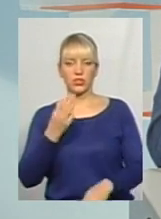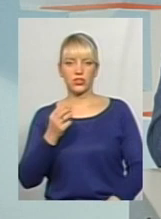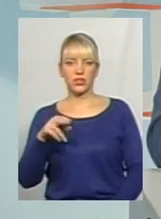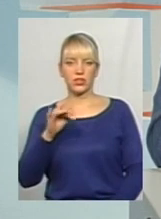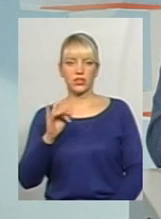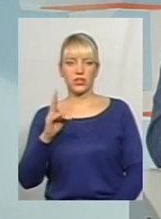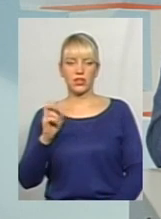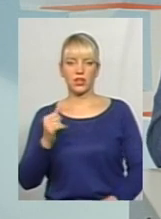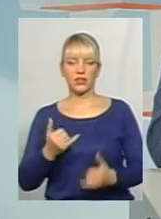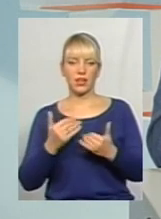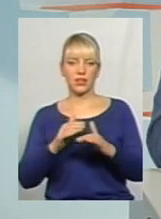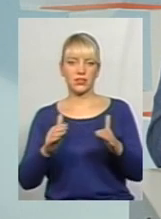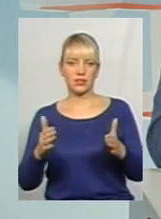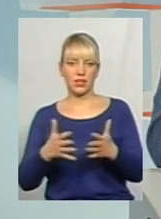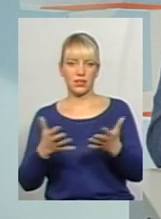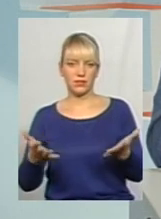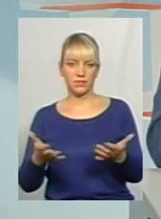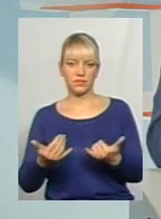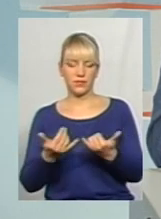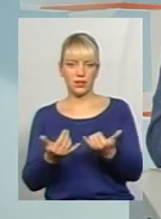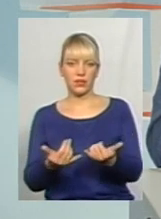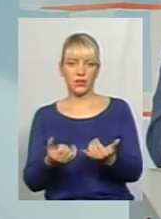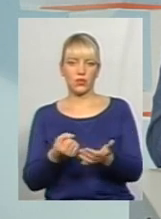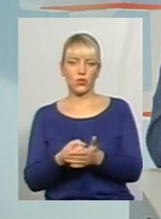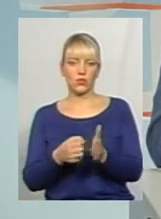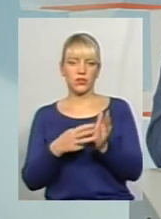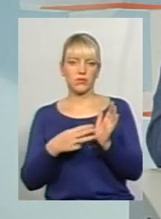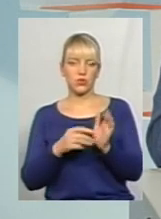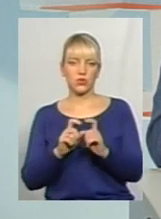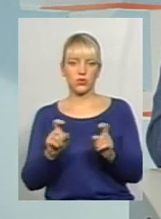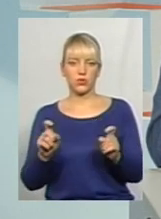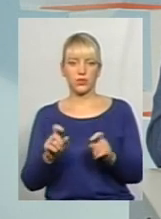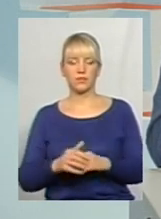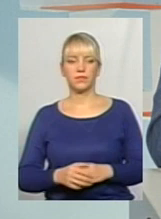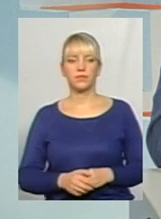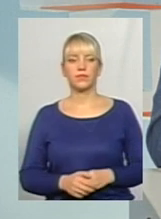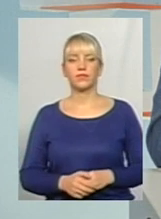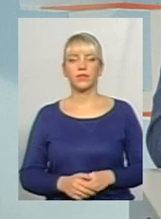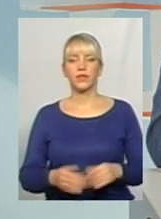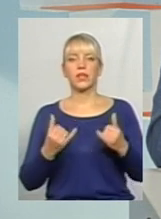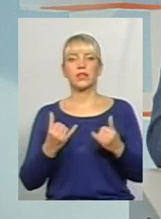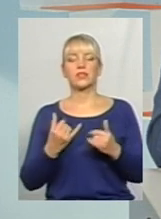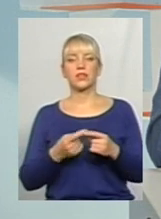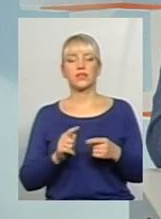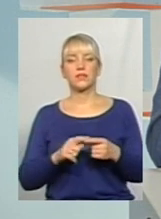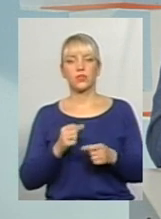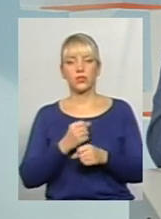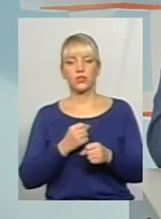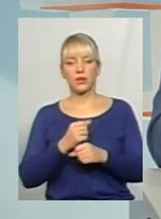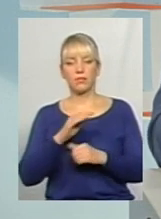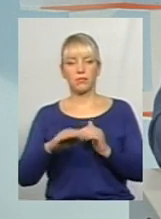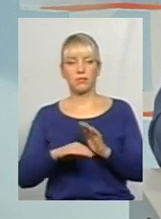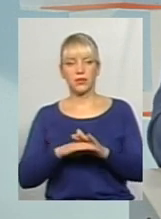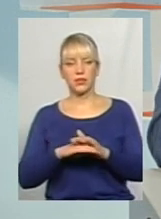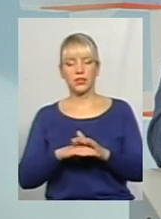дітей точніше, до 18-ї школи. Зараз він розроблений під графіки,